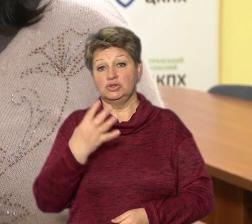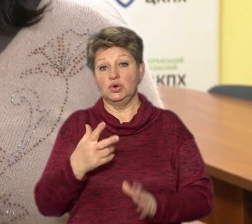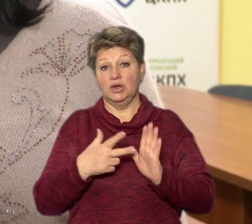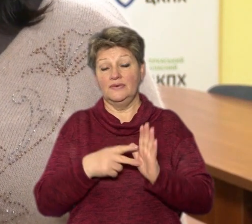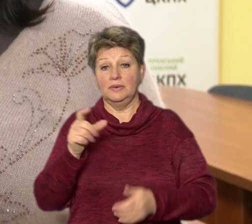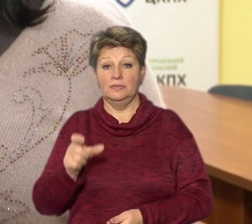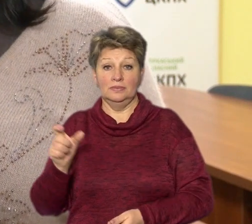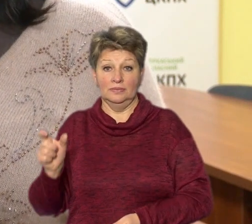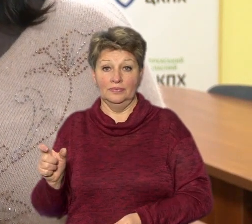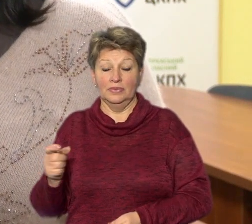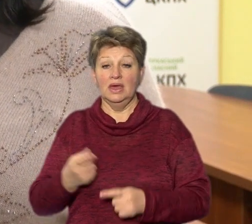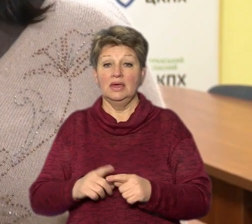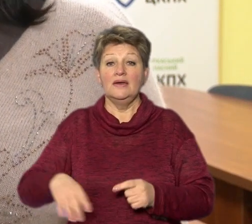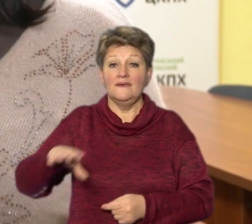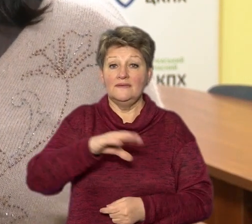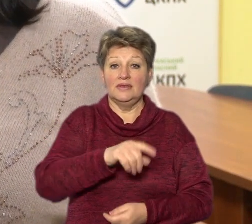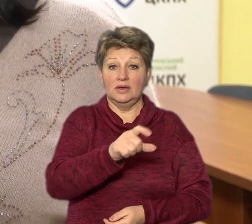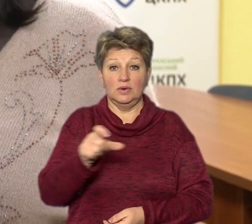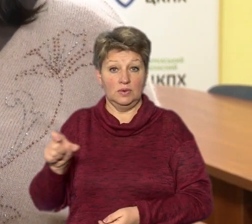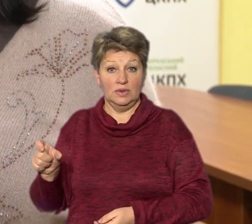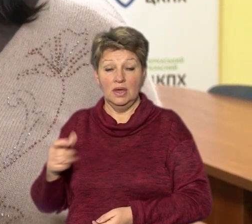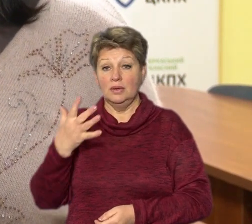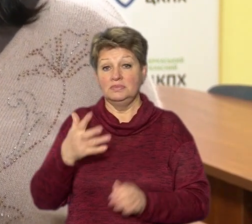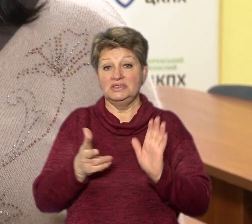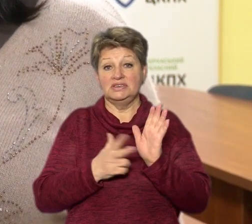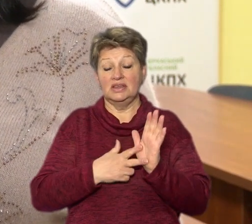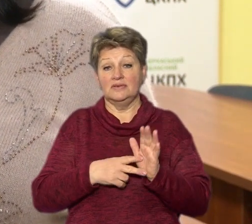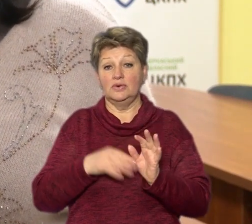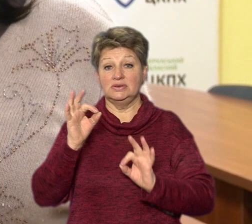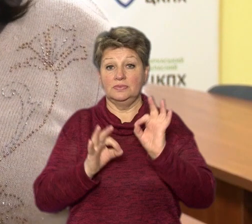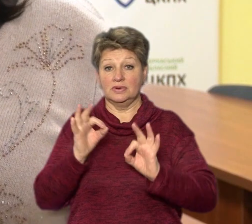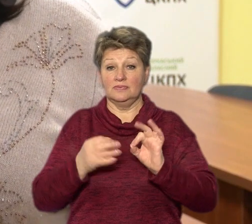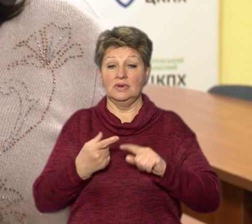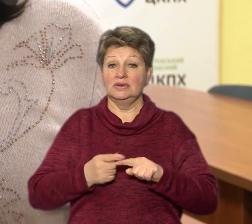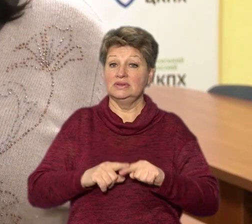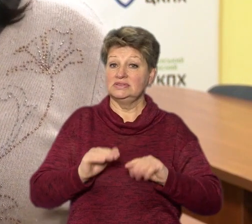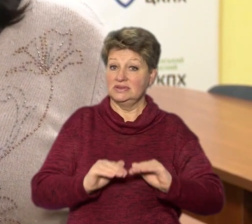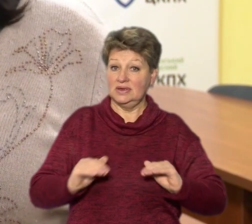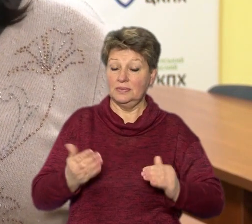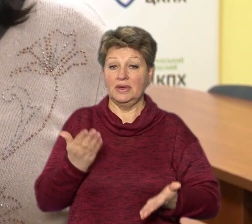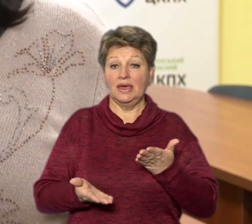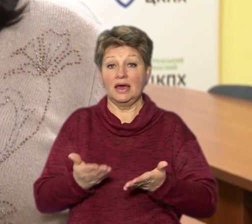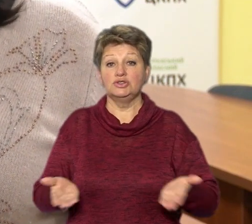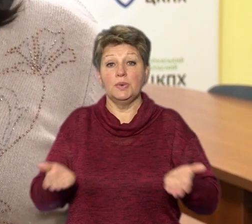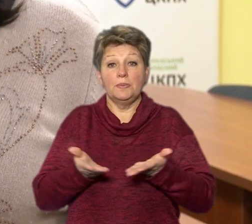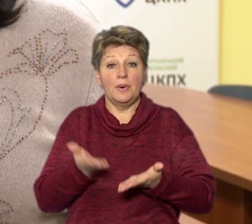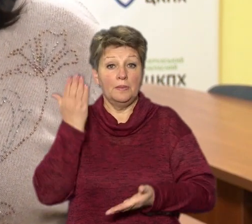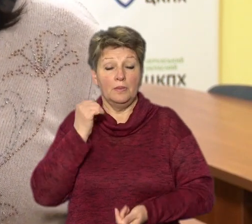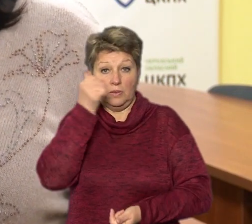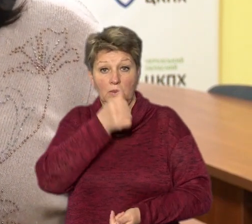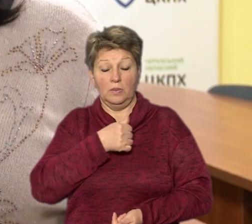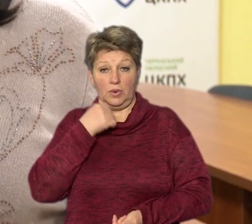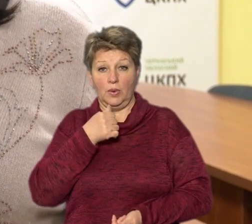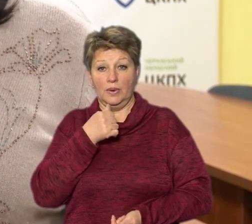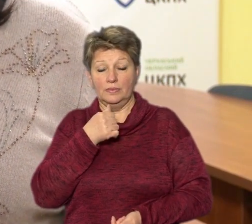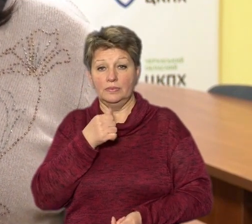Із цих всіх людей 58% – це дітки. Якщо порівняти з минулим роком, за аналогічний період з минулого